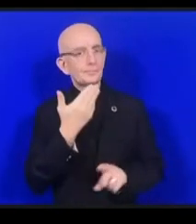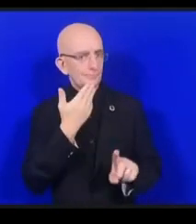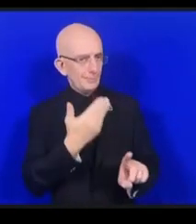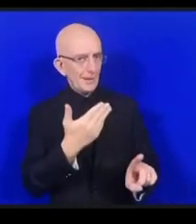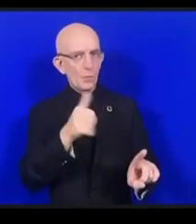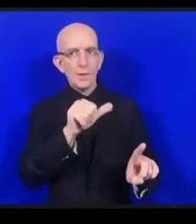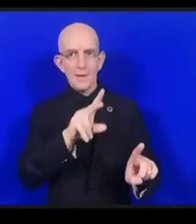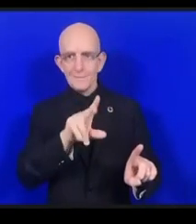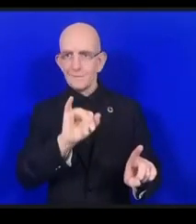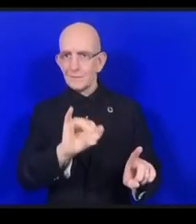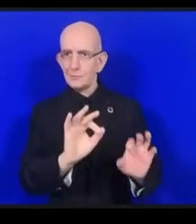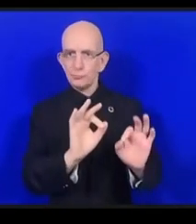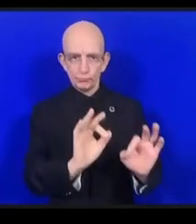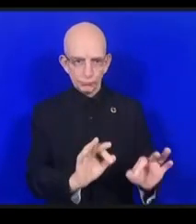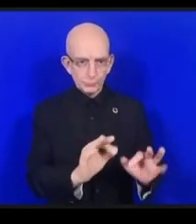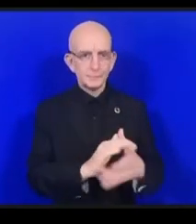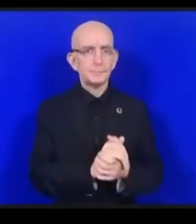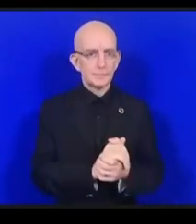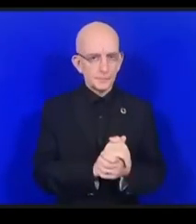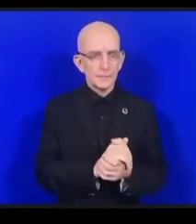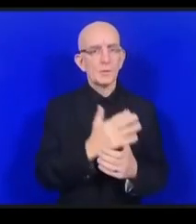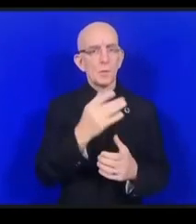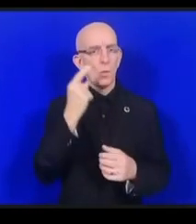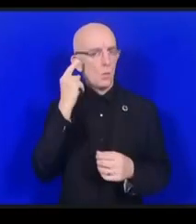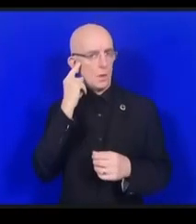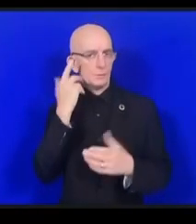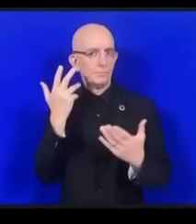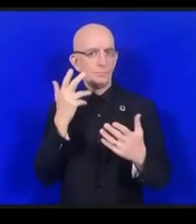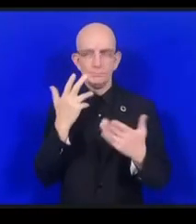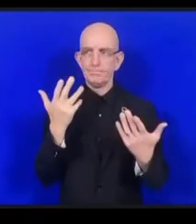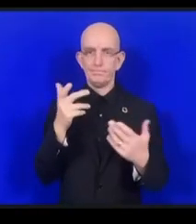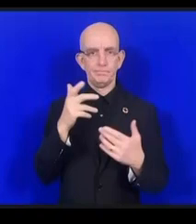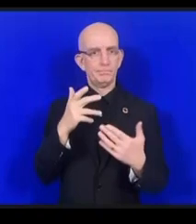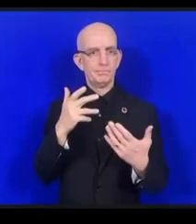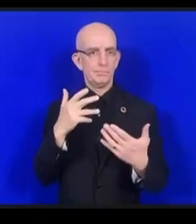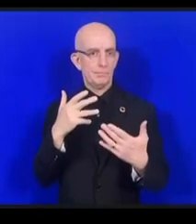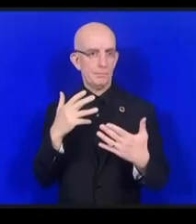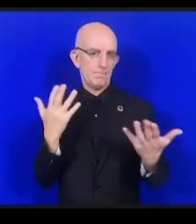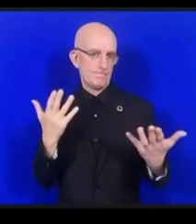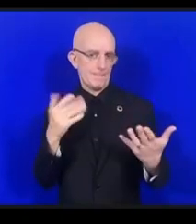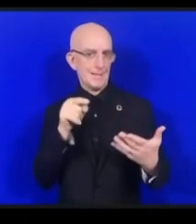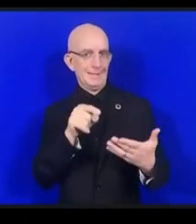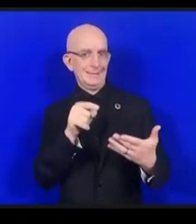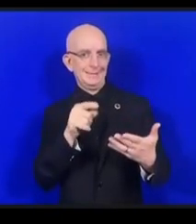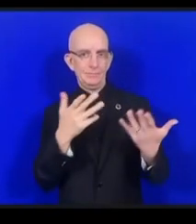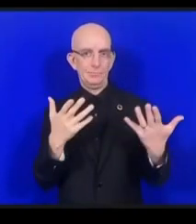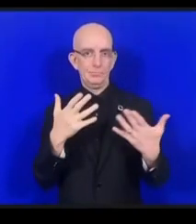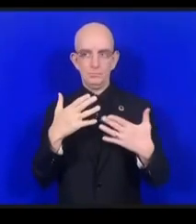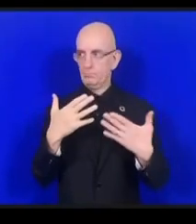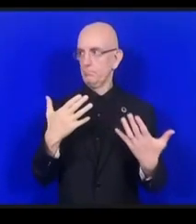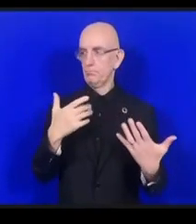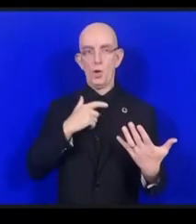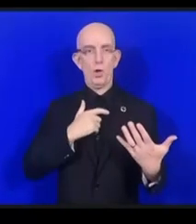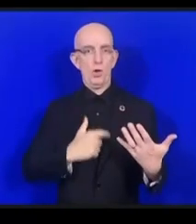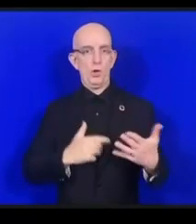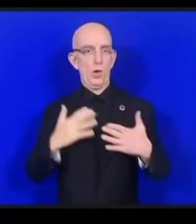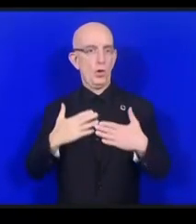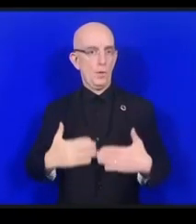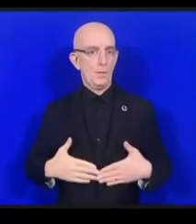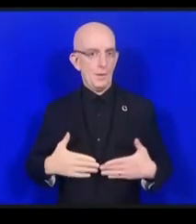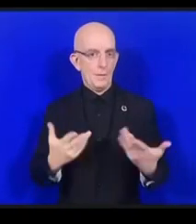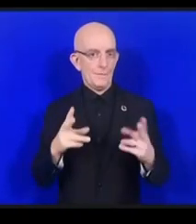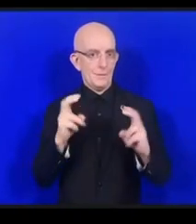c'est cela j'ai maintenant le plaisir en tant qu'immigrant numérique de me tourner vers